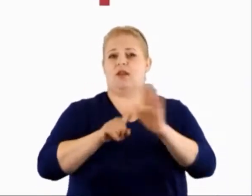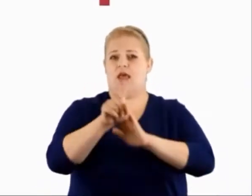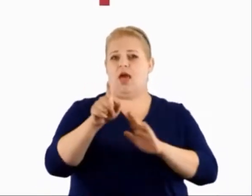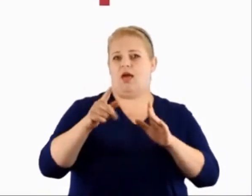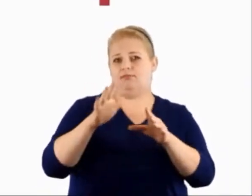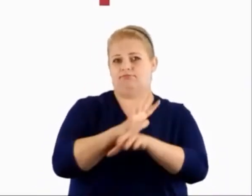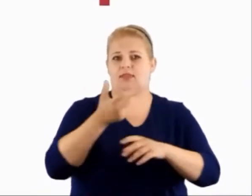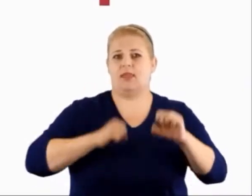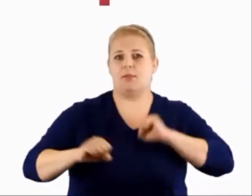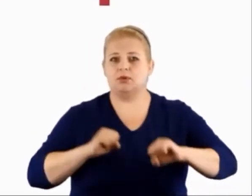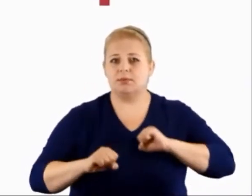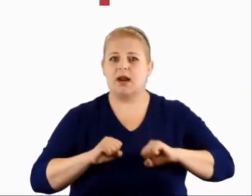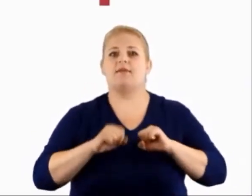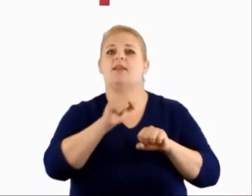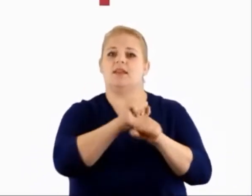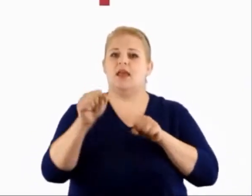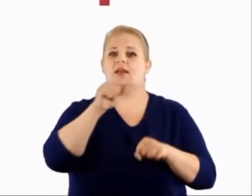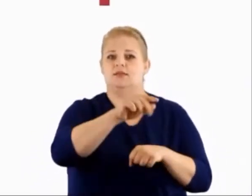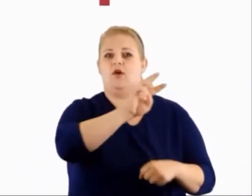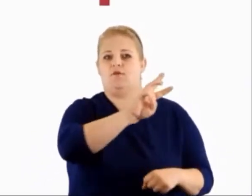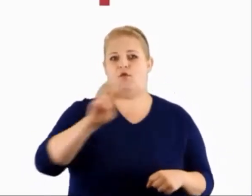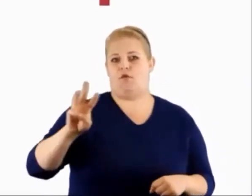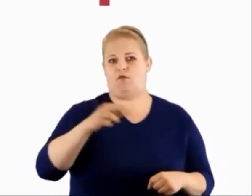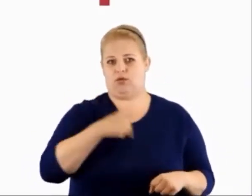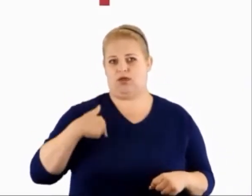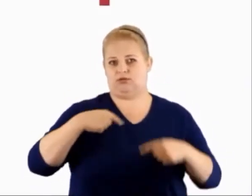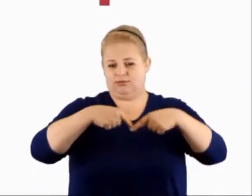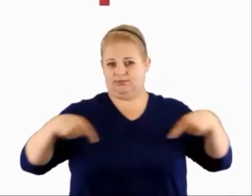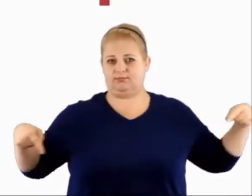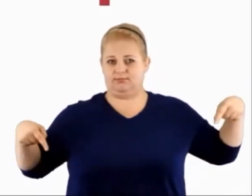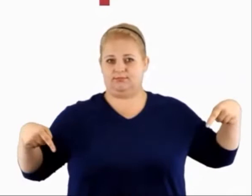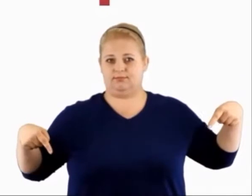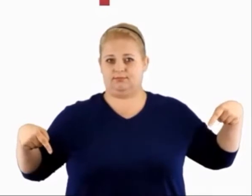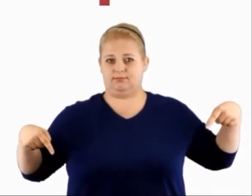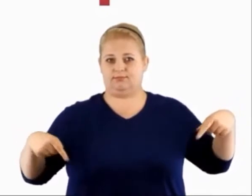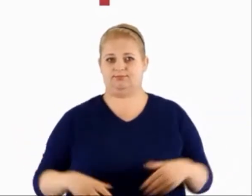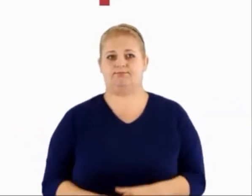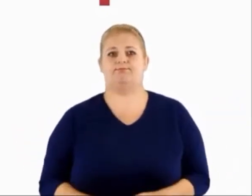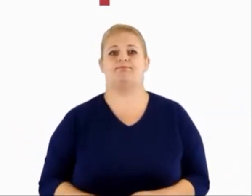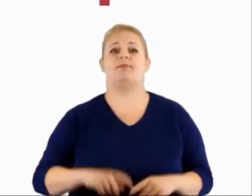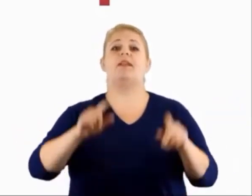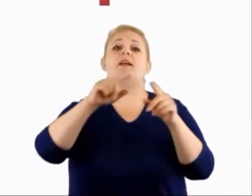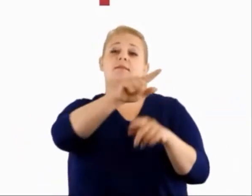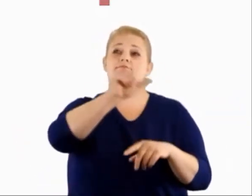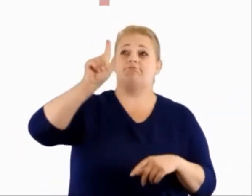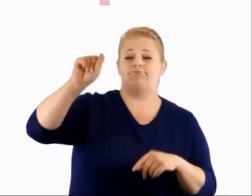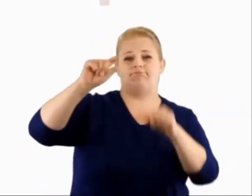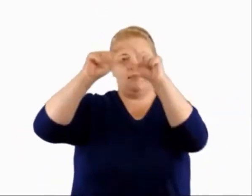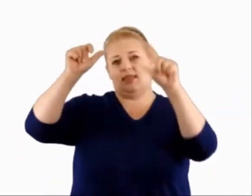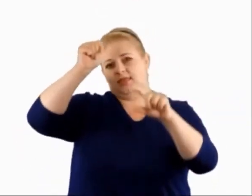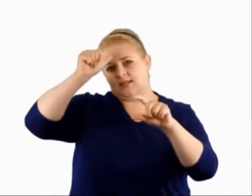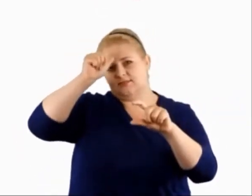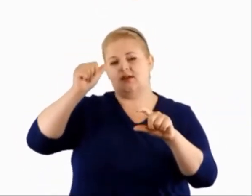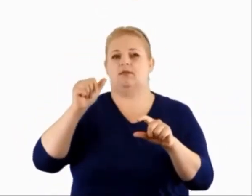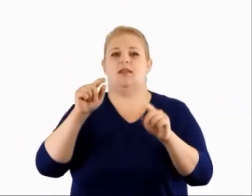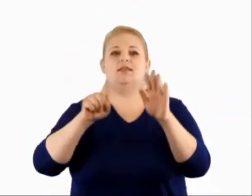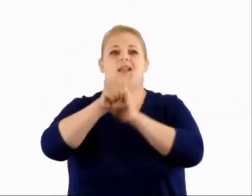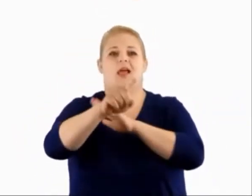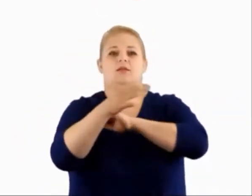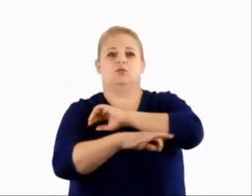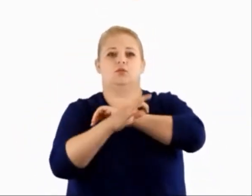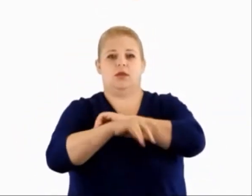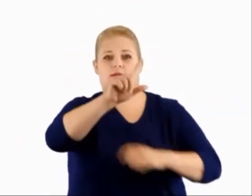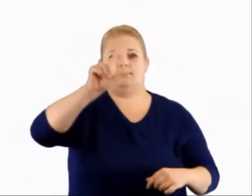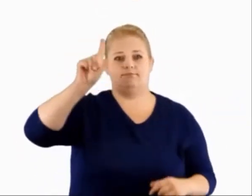niepełnosprawnych znajdą Państwo na stronie www.ahe.lodz.pl w zakładce Dla studenta. Zachęcamy